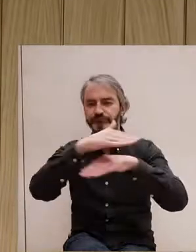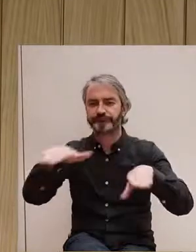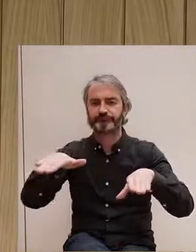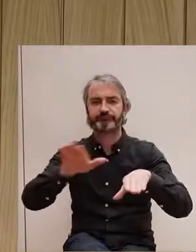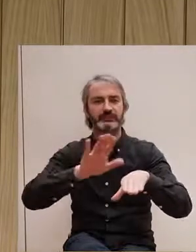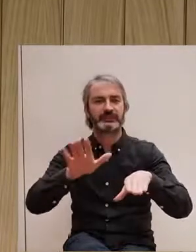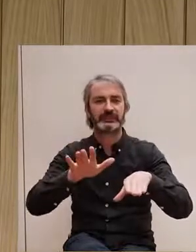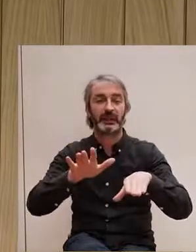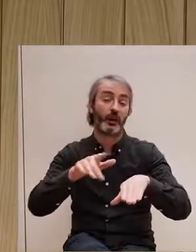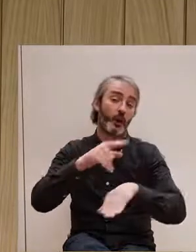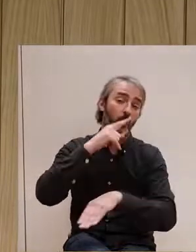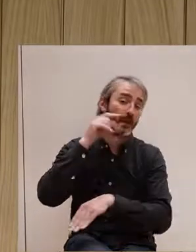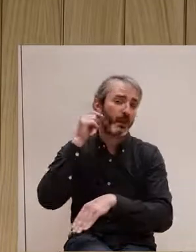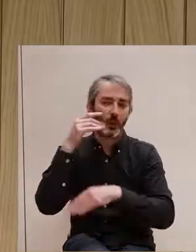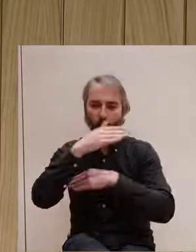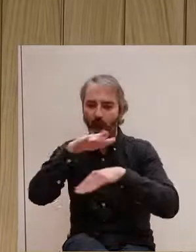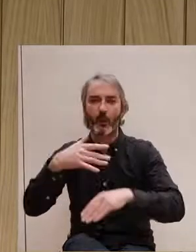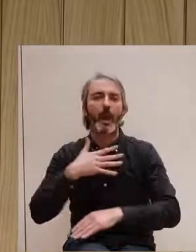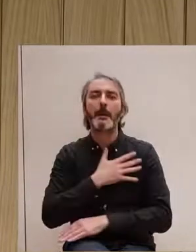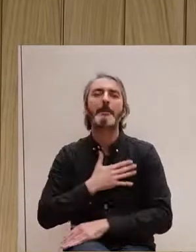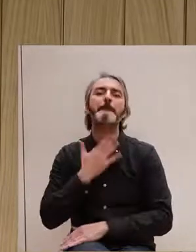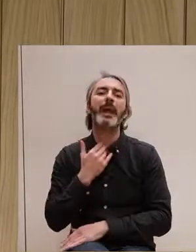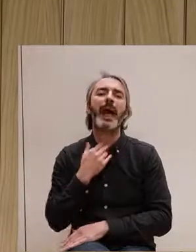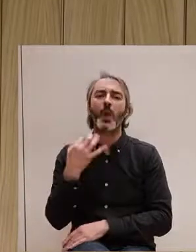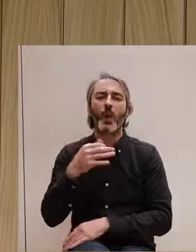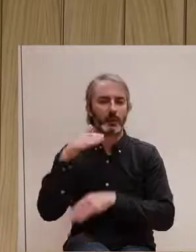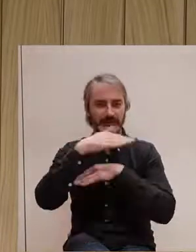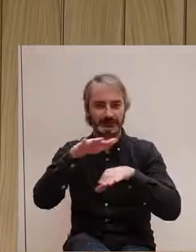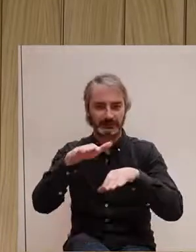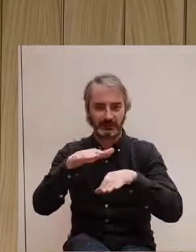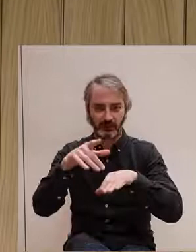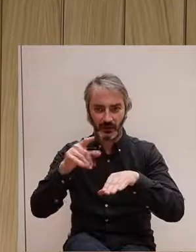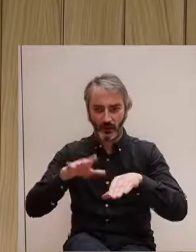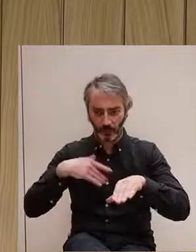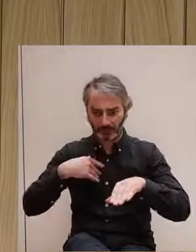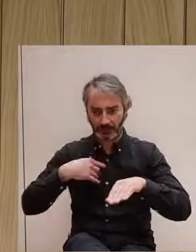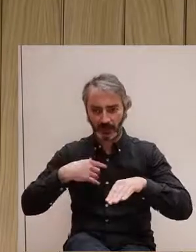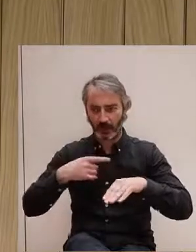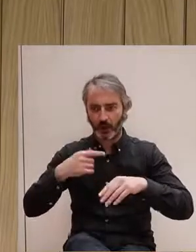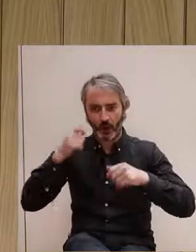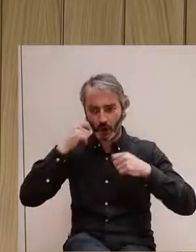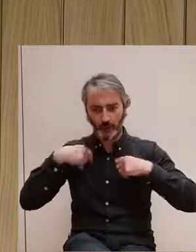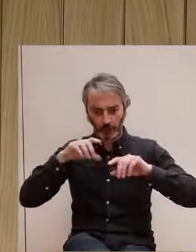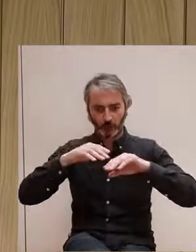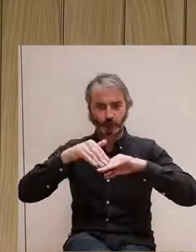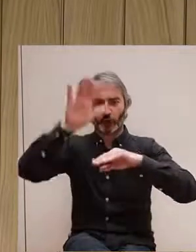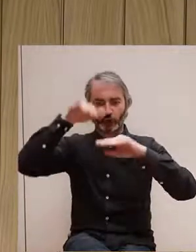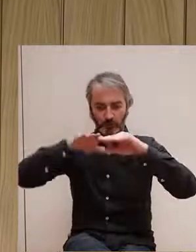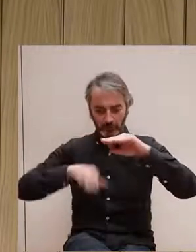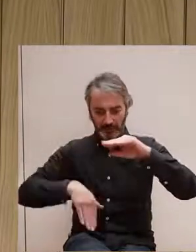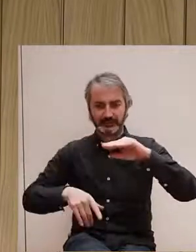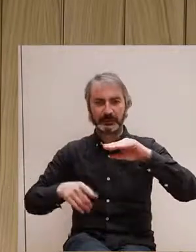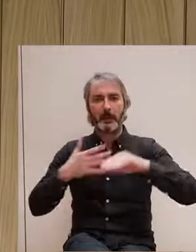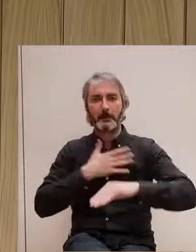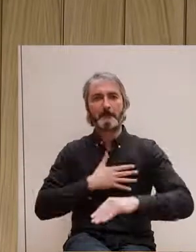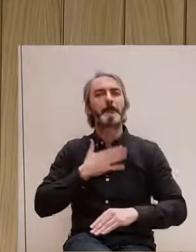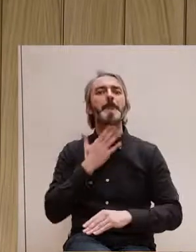font de plaer en el nostre cos, no? I oblida que tot el nostre cos pot ser un territori de plaer, no? I que